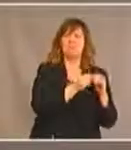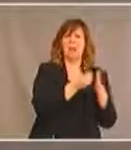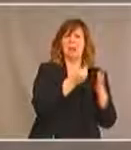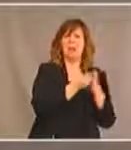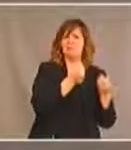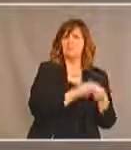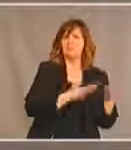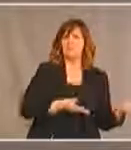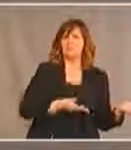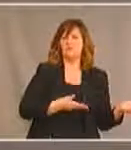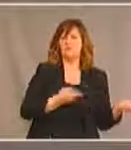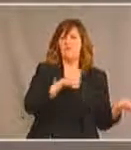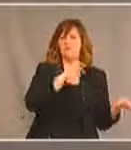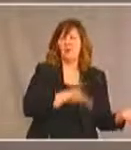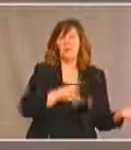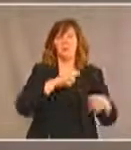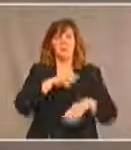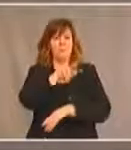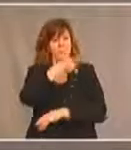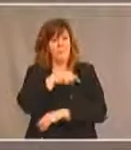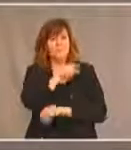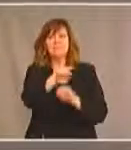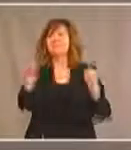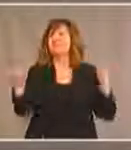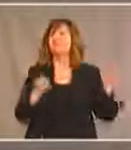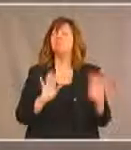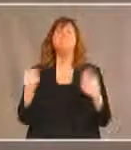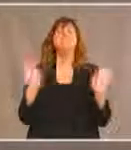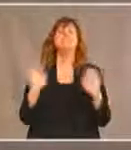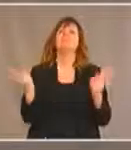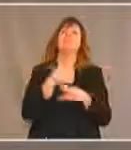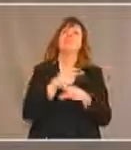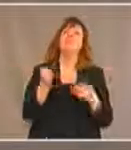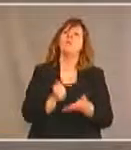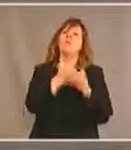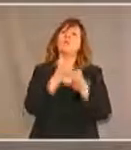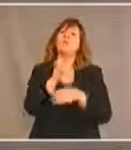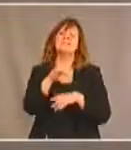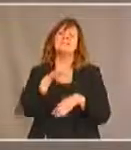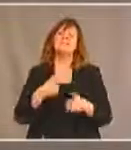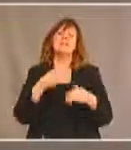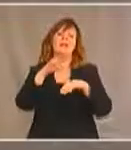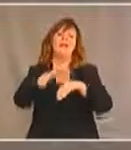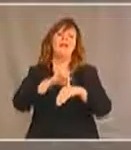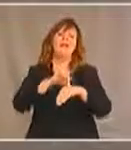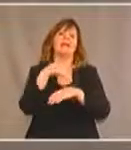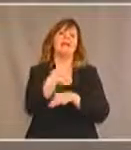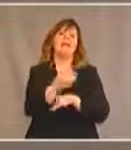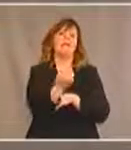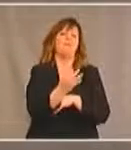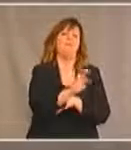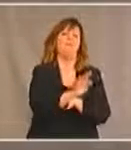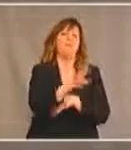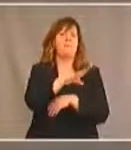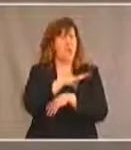Certaines provinces ne veulent pas aider pour les soins à domicile sur les réserves. Mais vous savez, il y a un lien